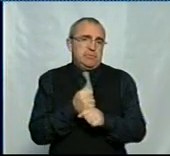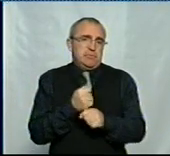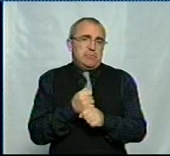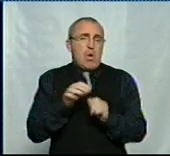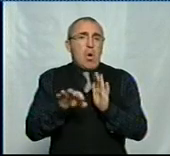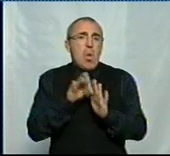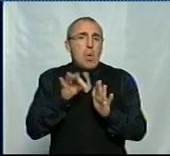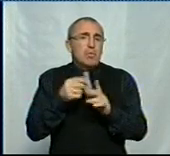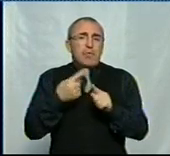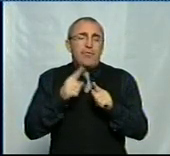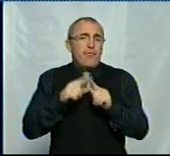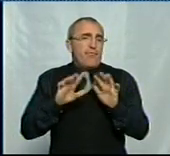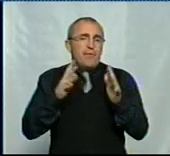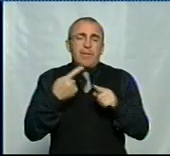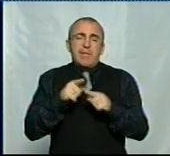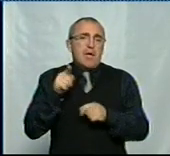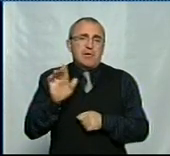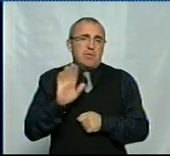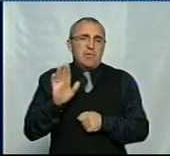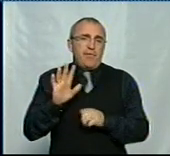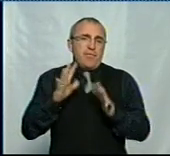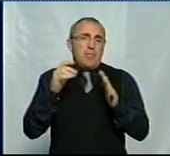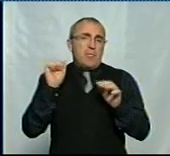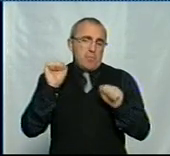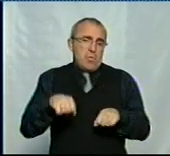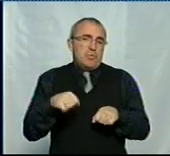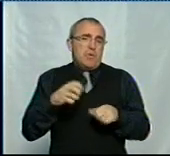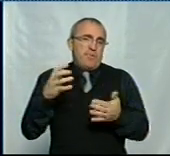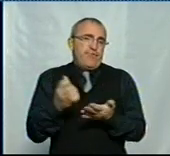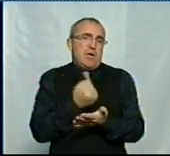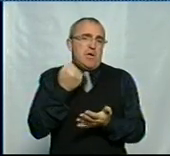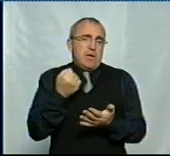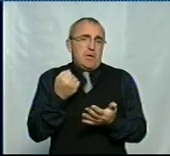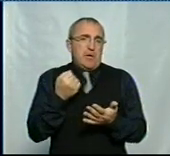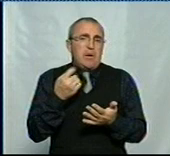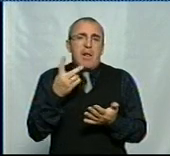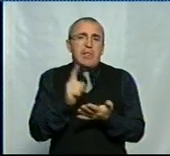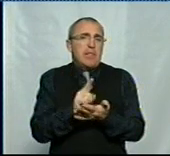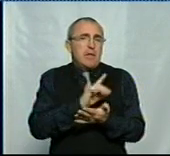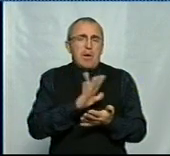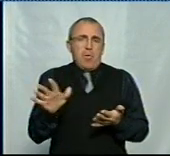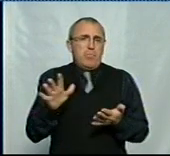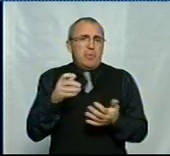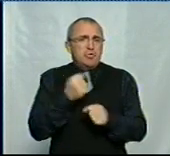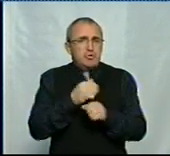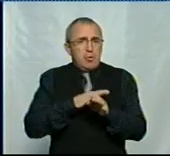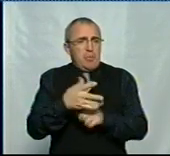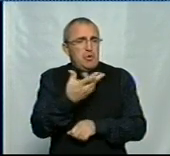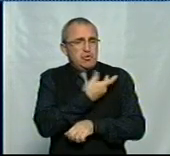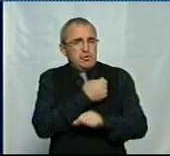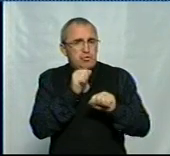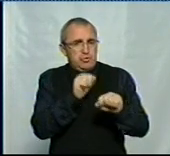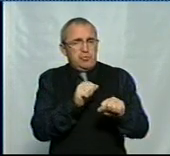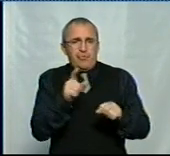Лотерея в цьому випадку, це не той випадок, коли ви можете виграти. Не обов'язковість зробити щеплення.